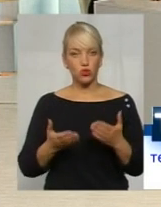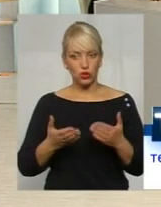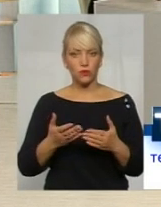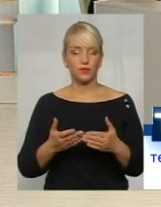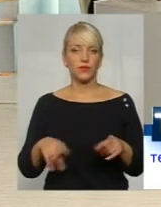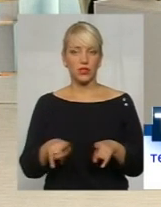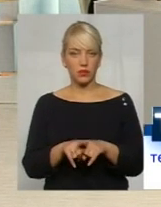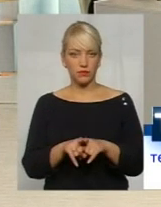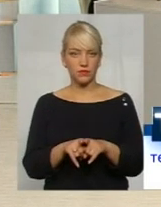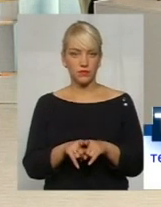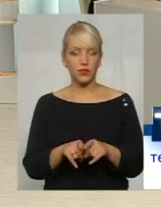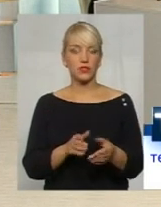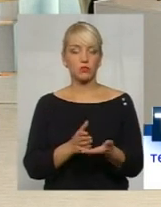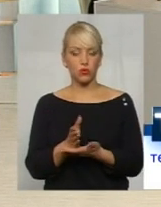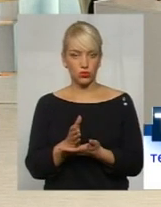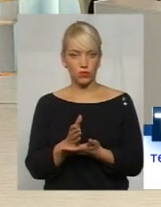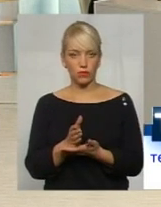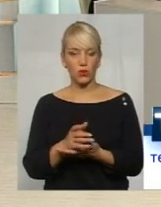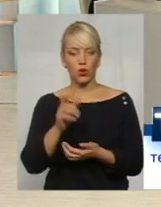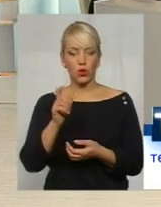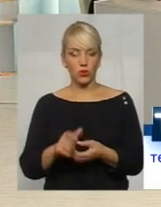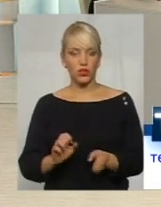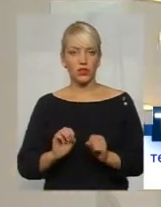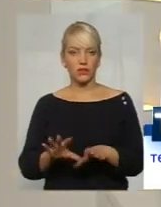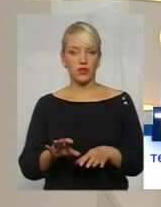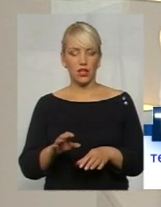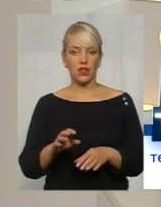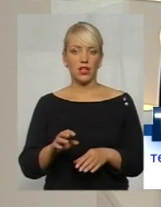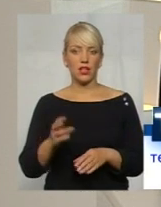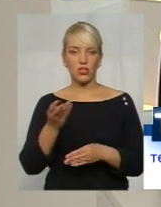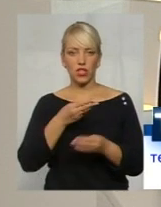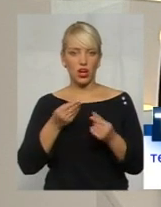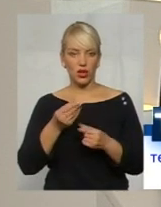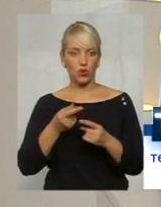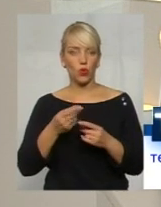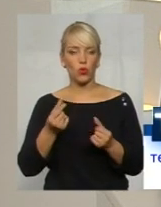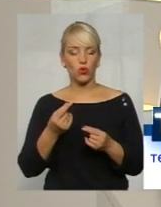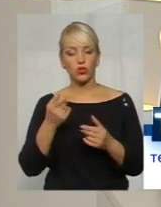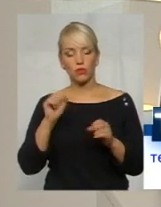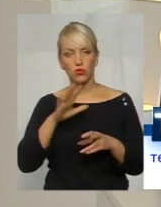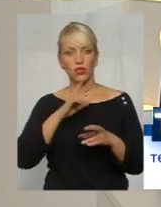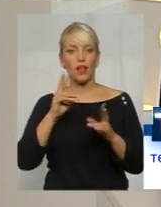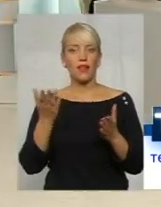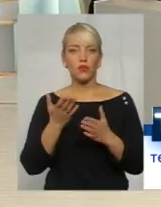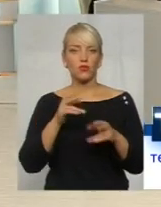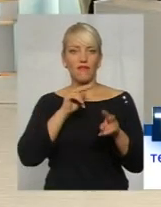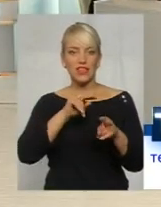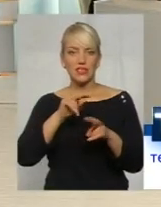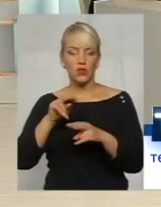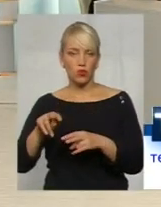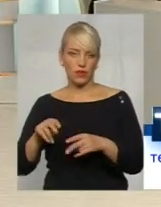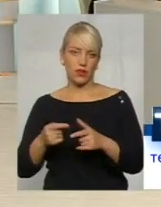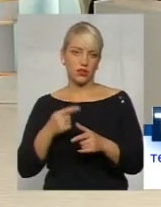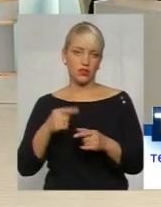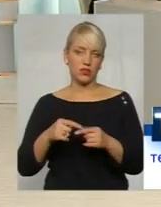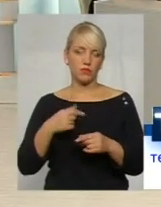способом людина віддала шахриві гроші, їх якось, можливо, відслідкувати, я вже не кажу